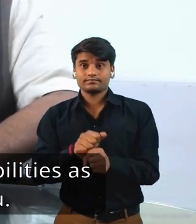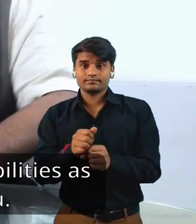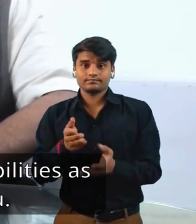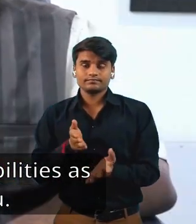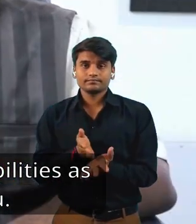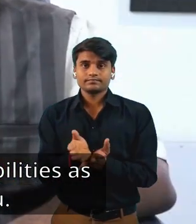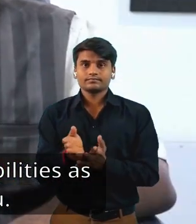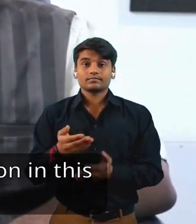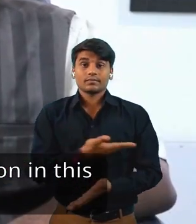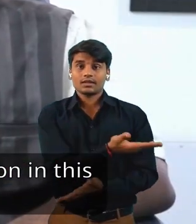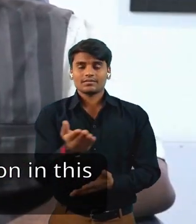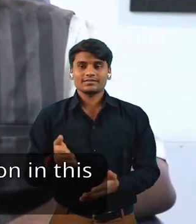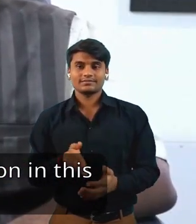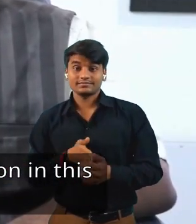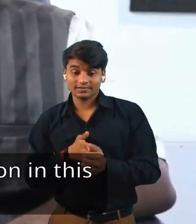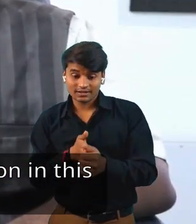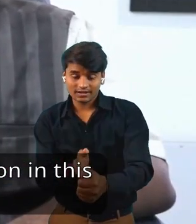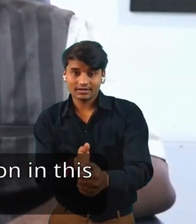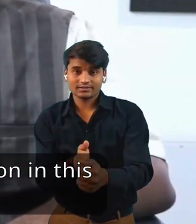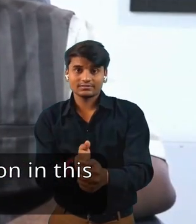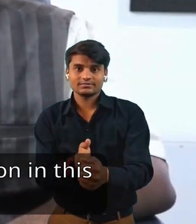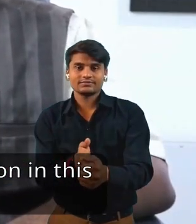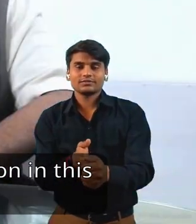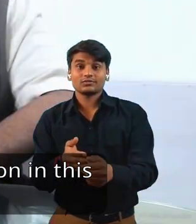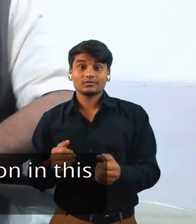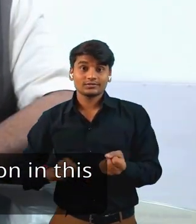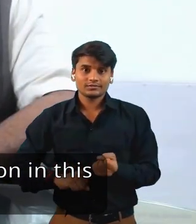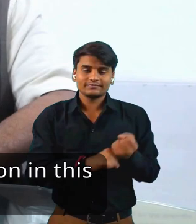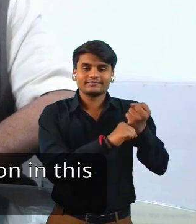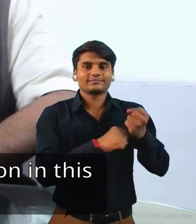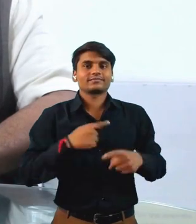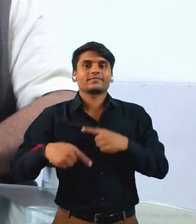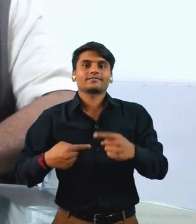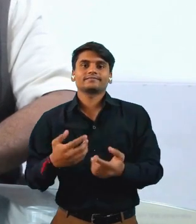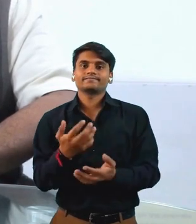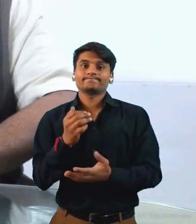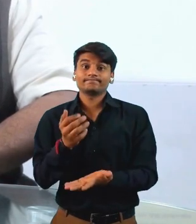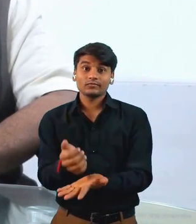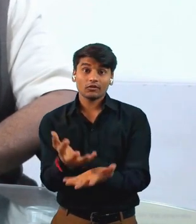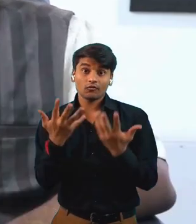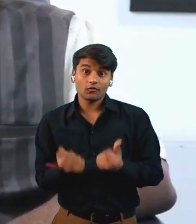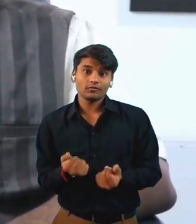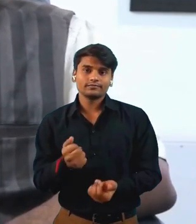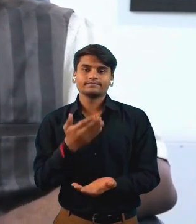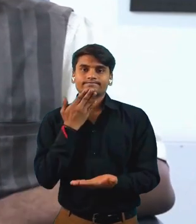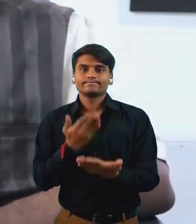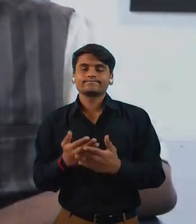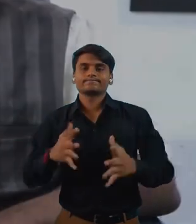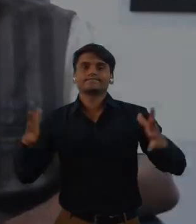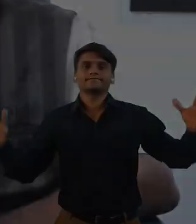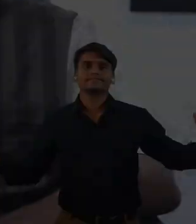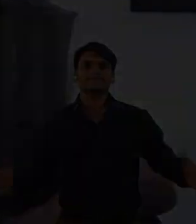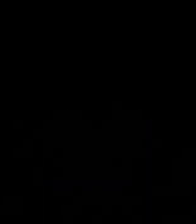ल लोगदा